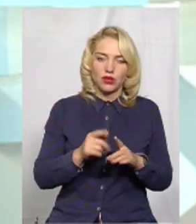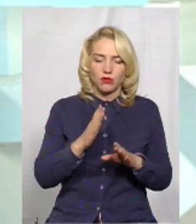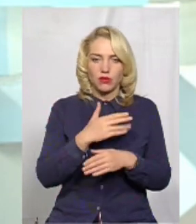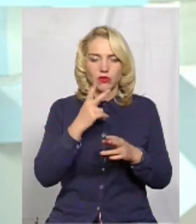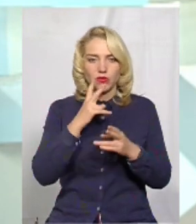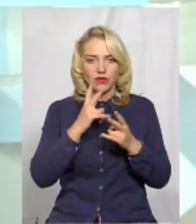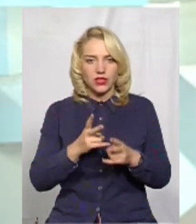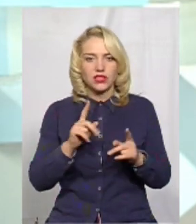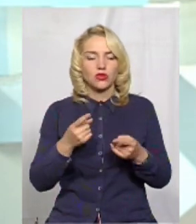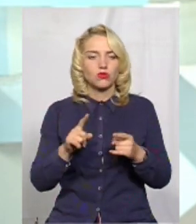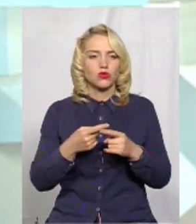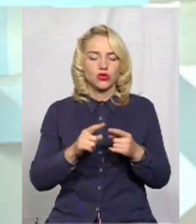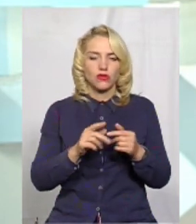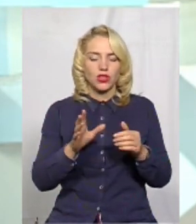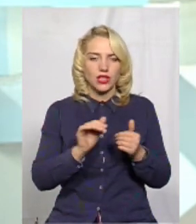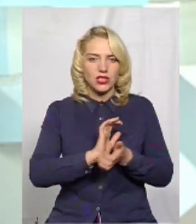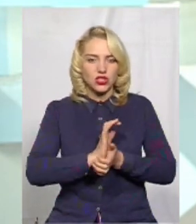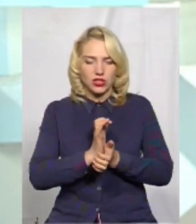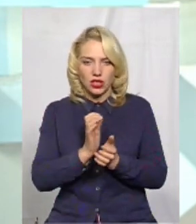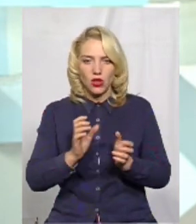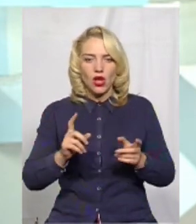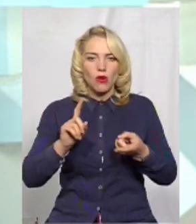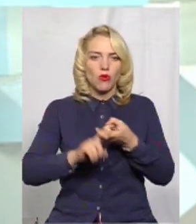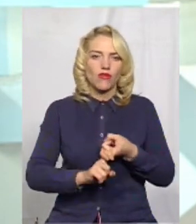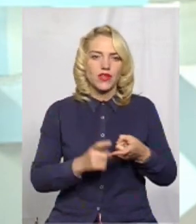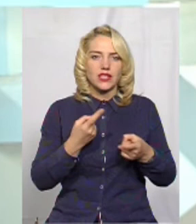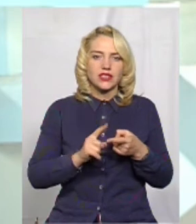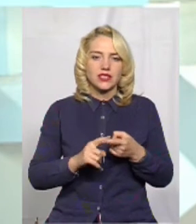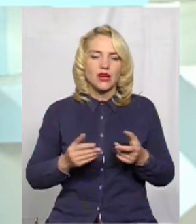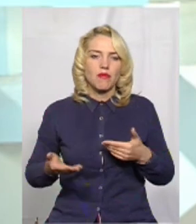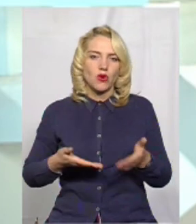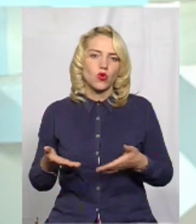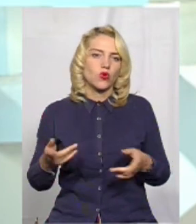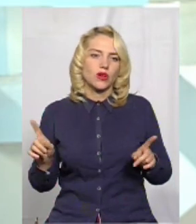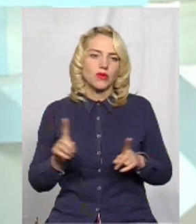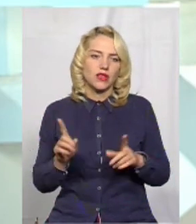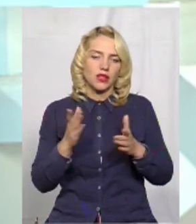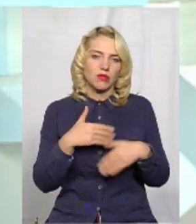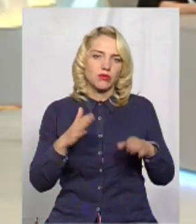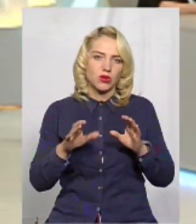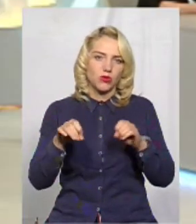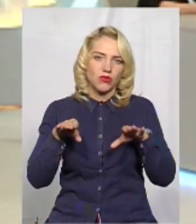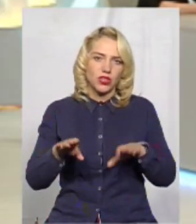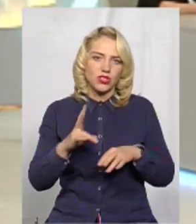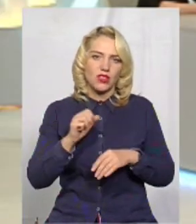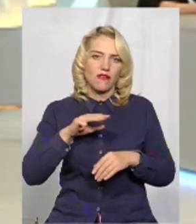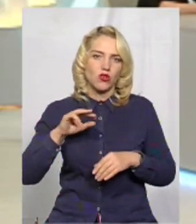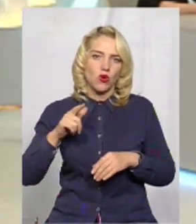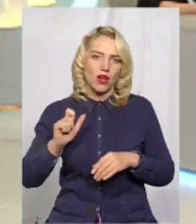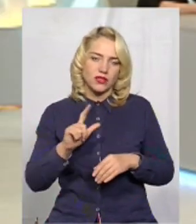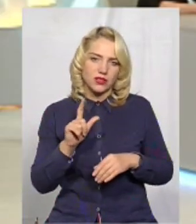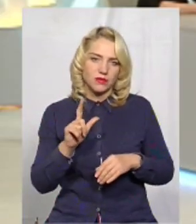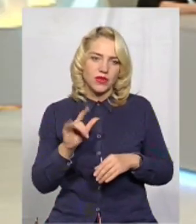вже дивитися, тому що воно дуже щільно пов'язано із тими кроками, які ми будемо вирішувати на Афтогазі.